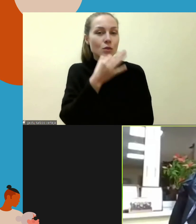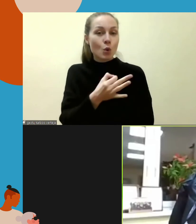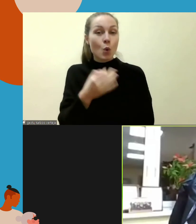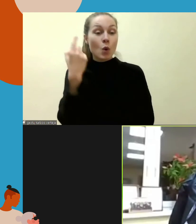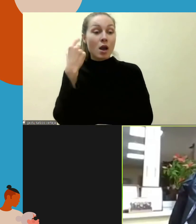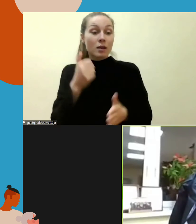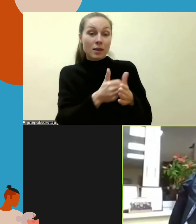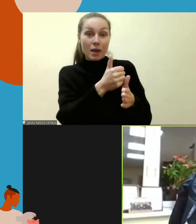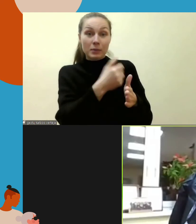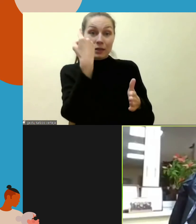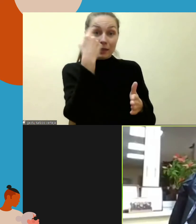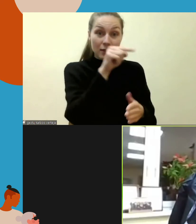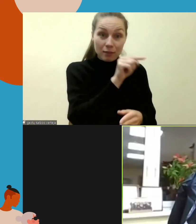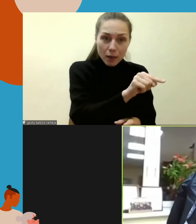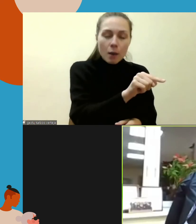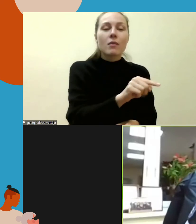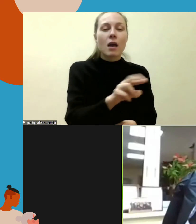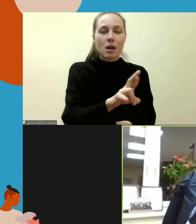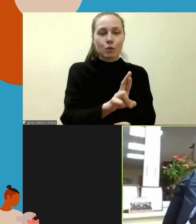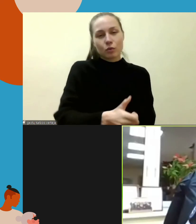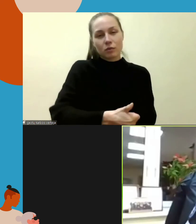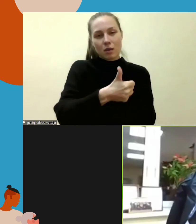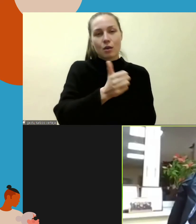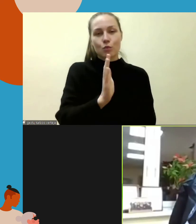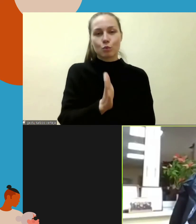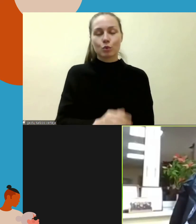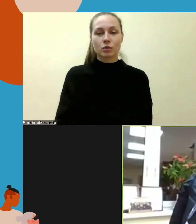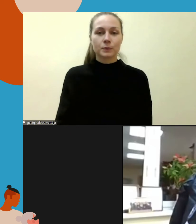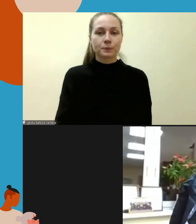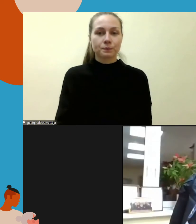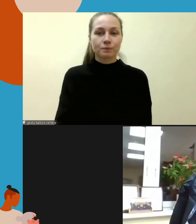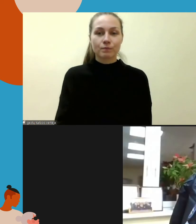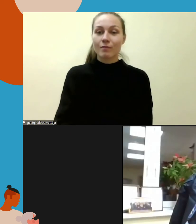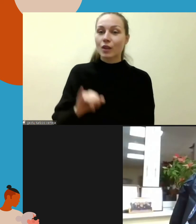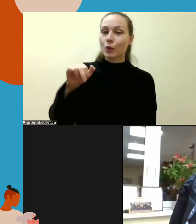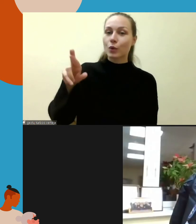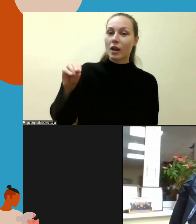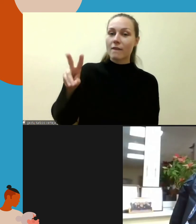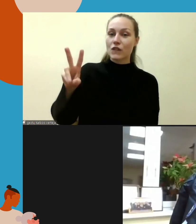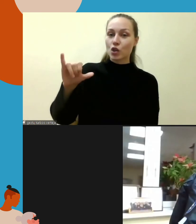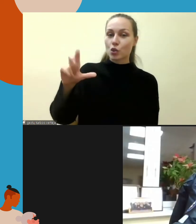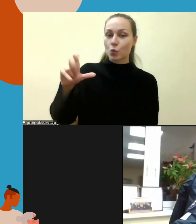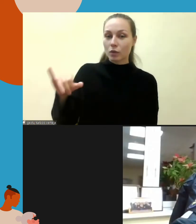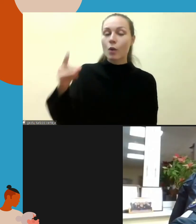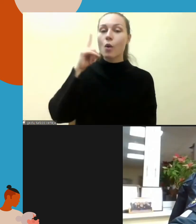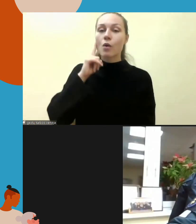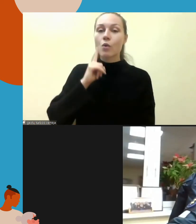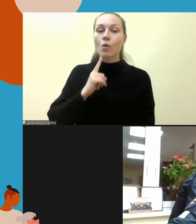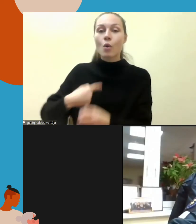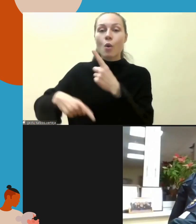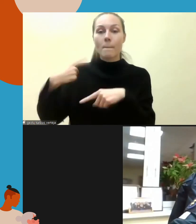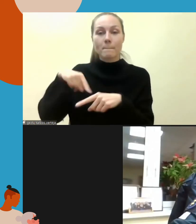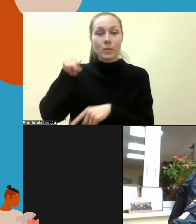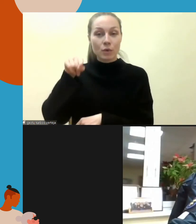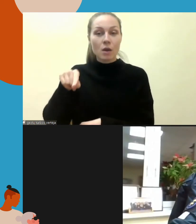visada atneša gerų rezultatų. Pani Jūrėvičiutė, dar norėčiau grįžti prie jūsų teiraujantys apie